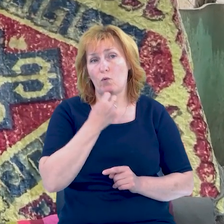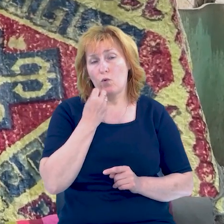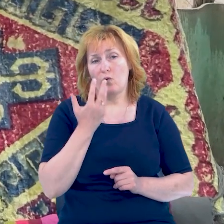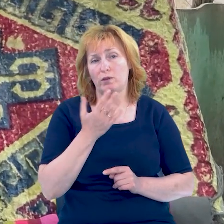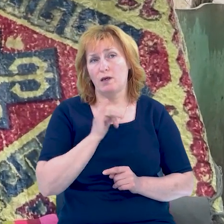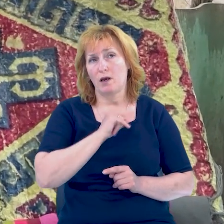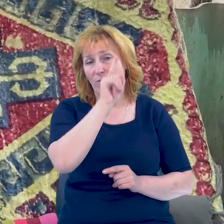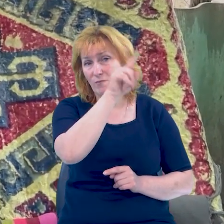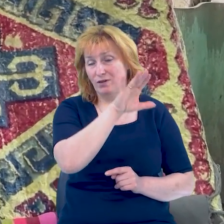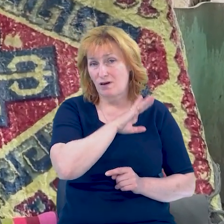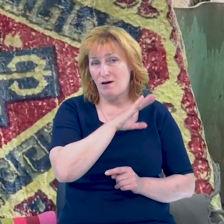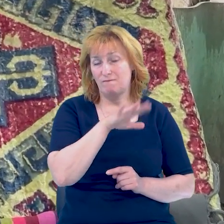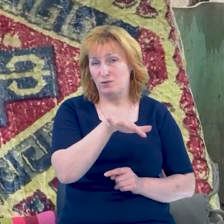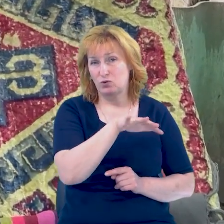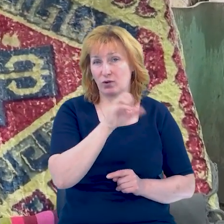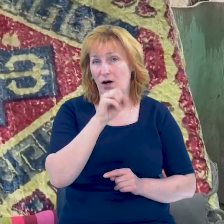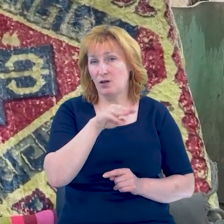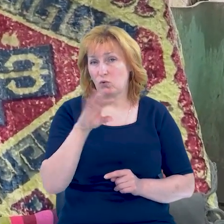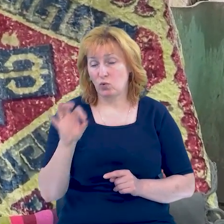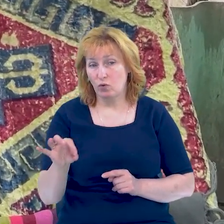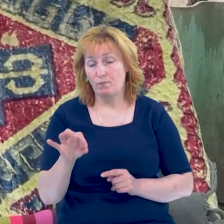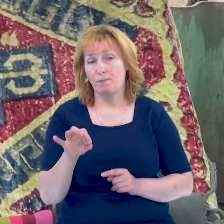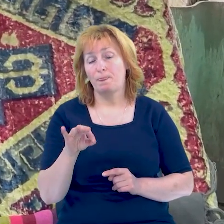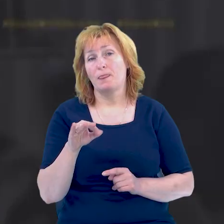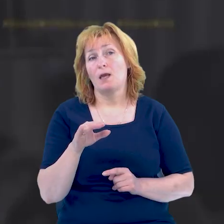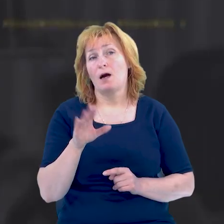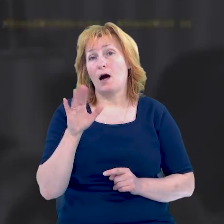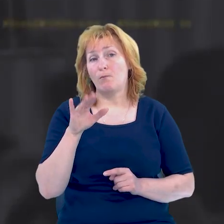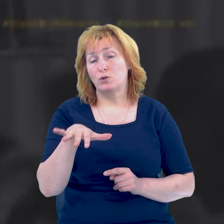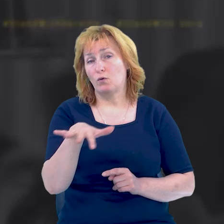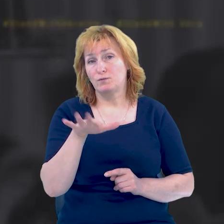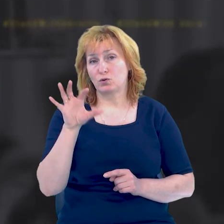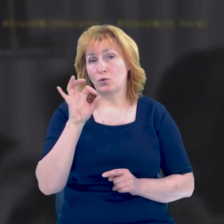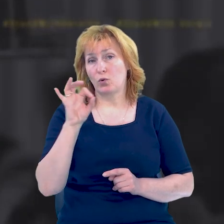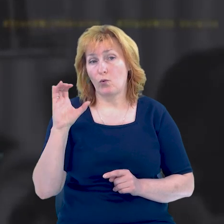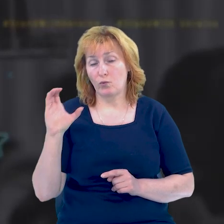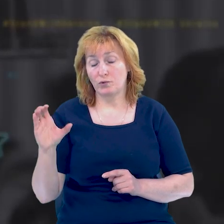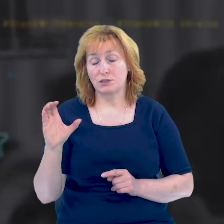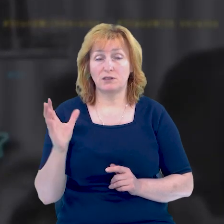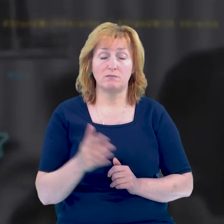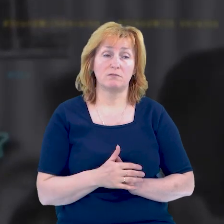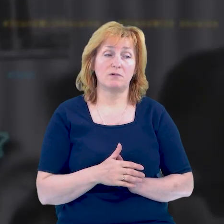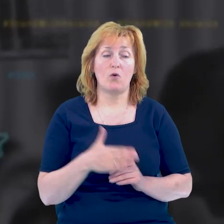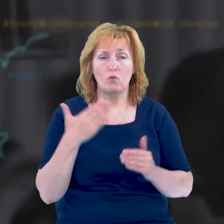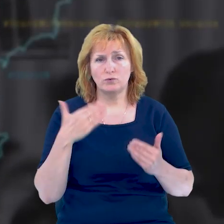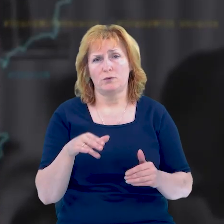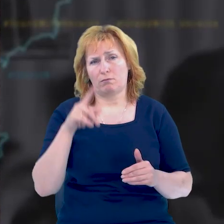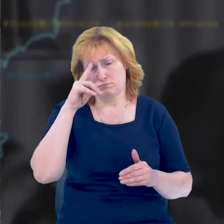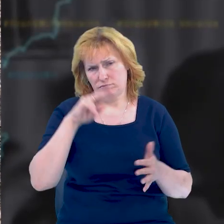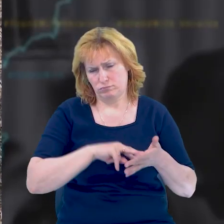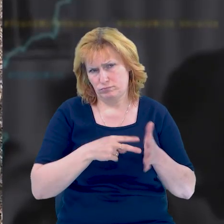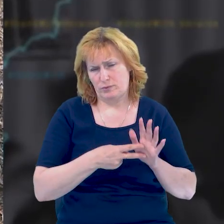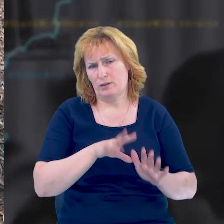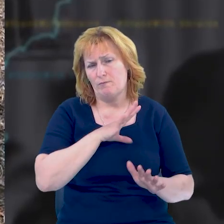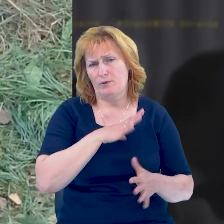вона побула в зоні АТО, а пізніше в зоні ООС, вона мала вже плани на